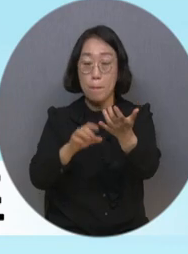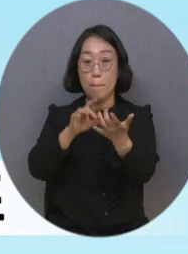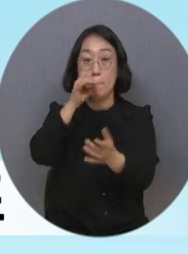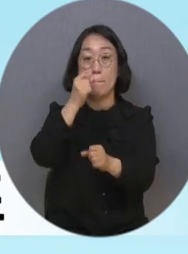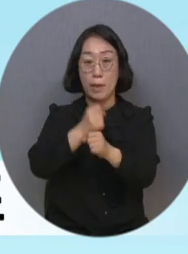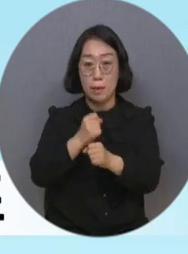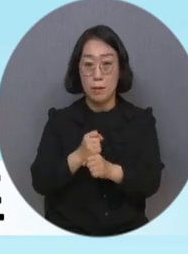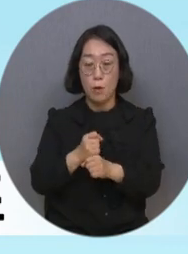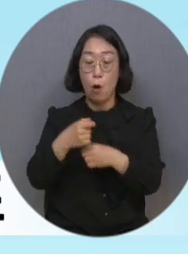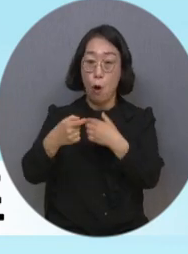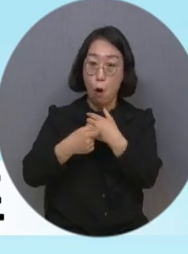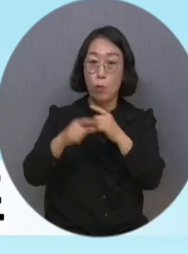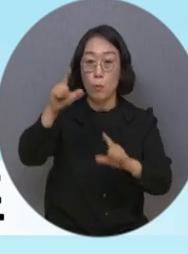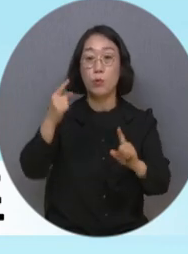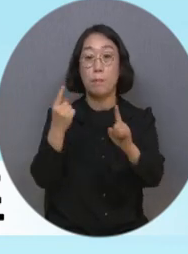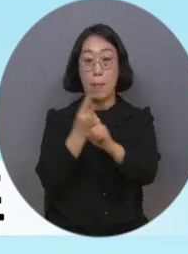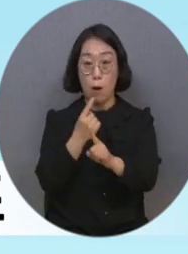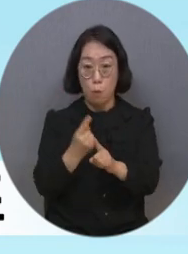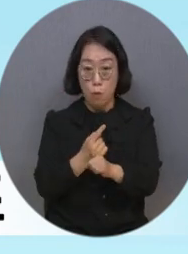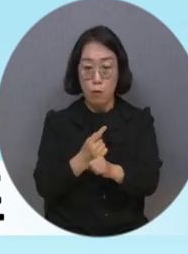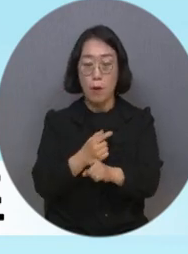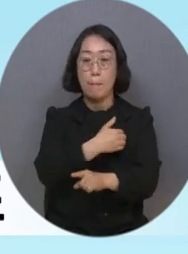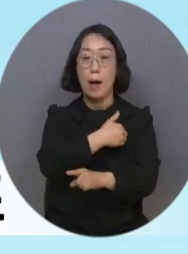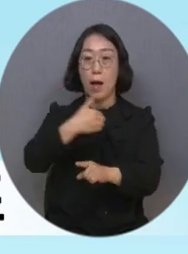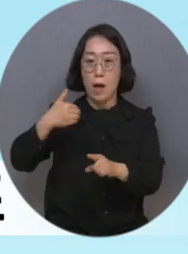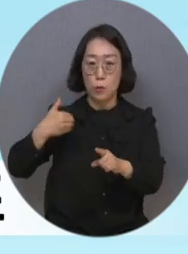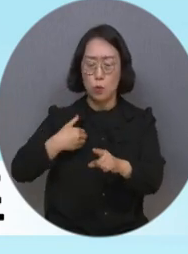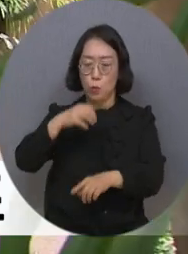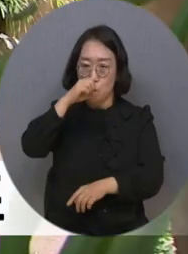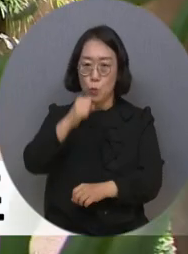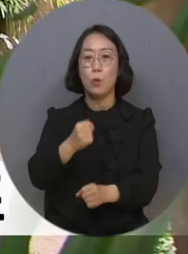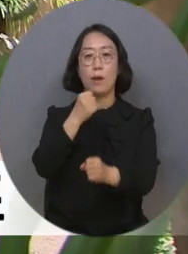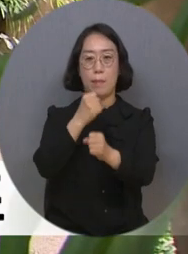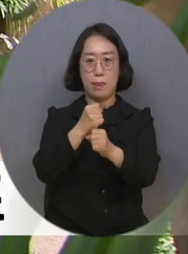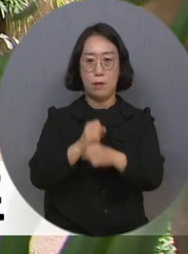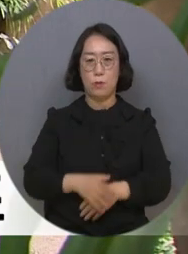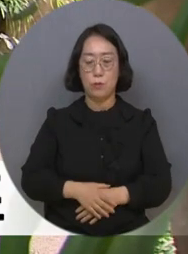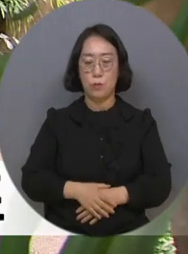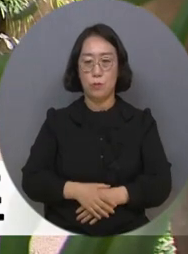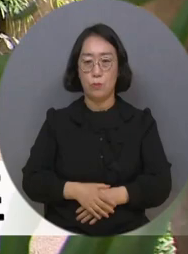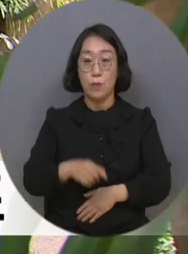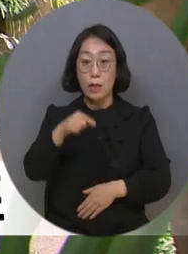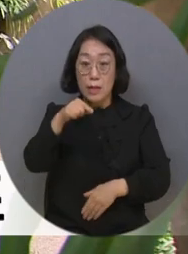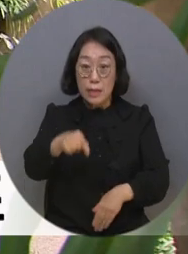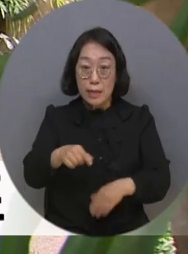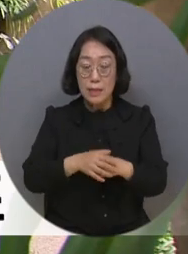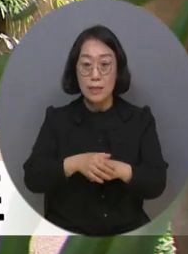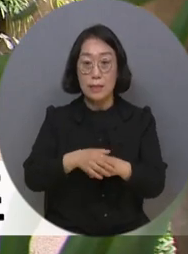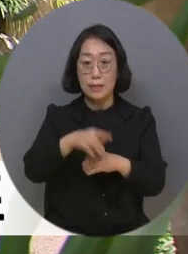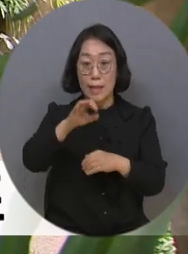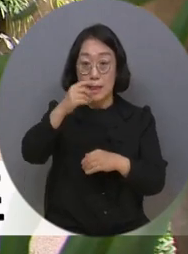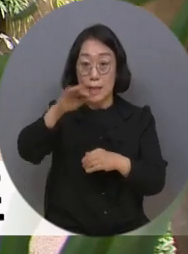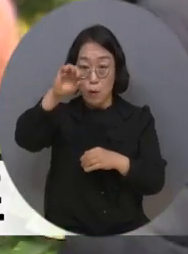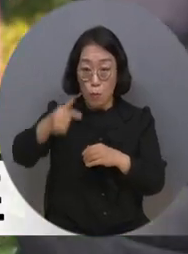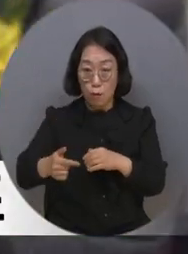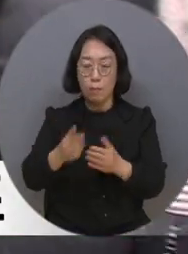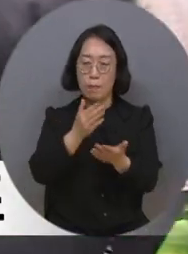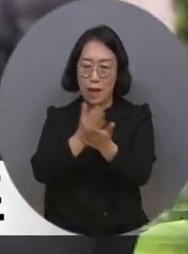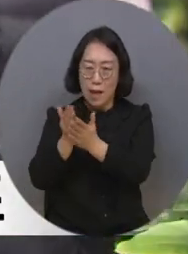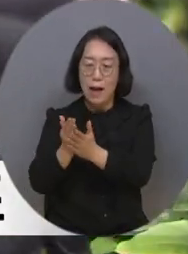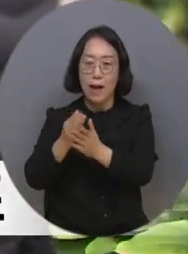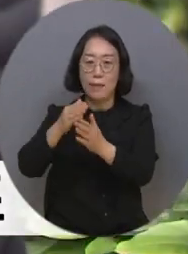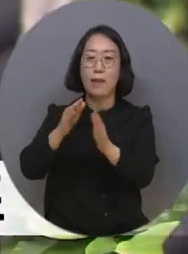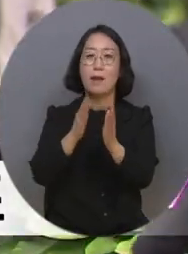개선하는 등 책의 완성도와 만족도를 높이는 데 주력했습니다. 한편 국립생태원은 매년 다양한 유형의